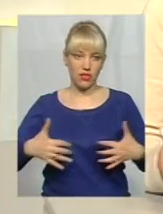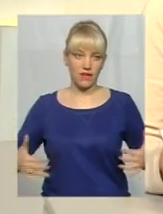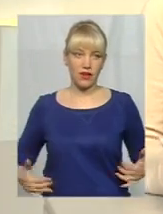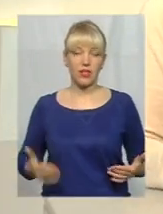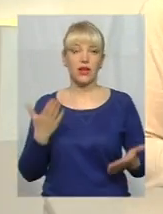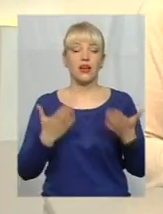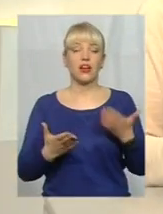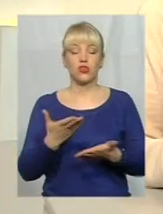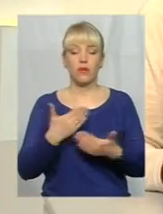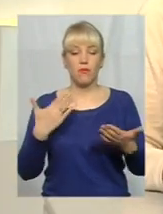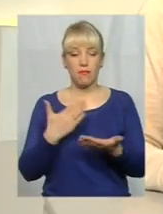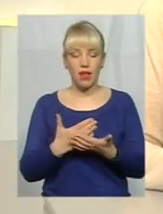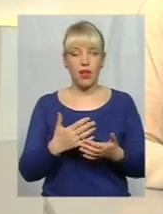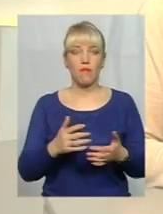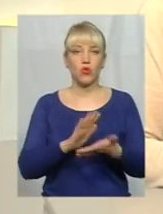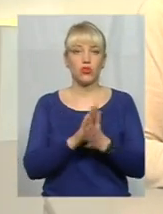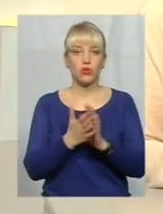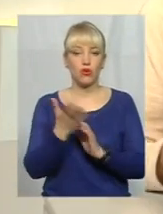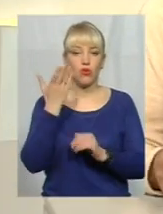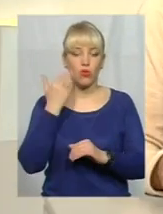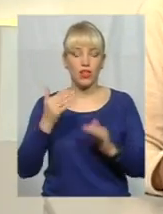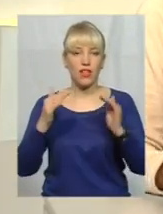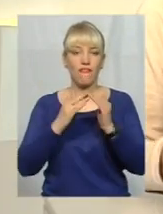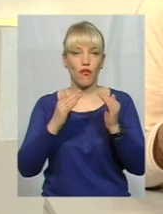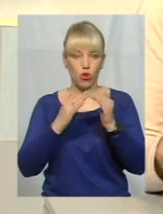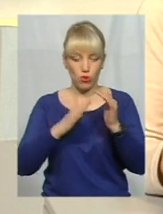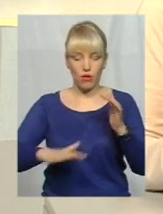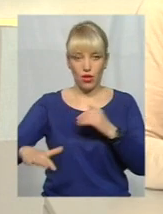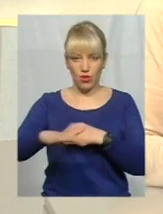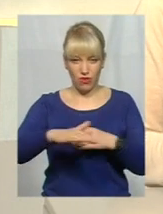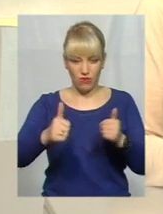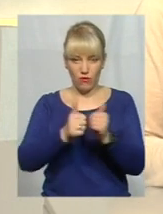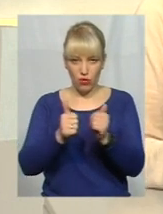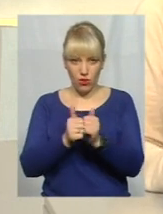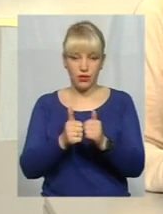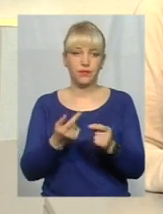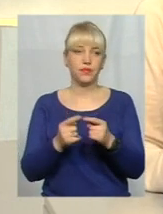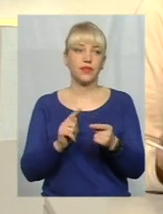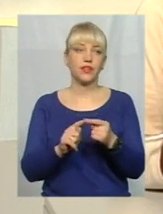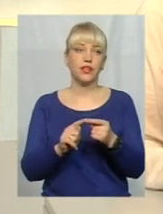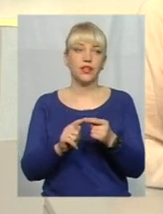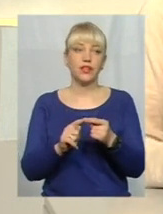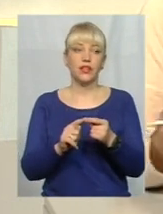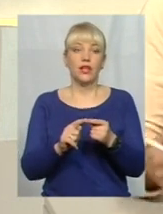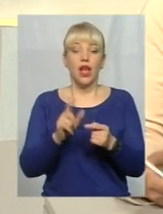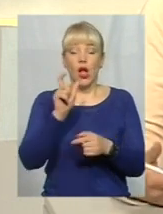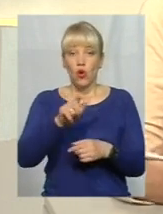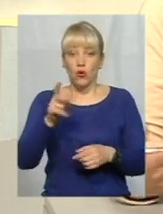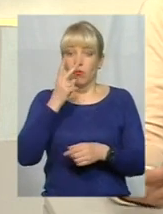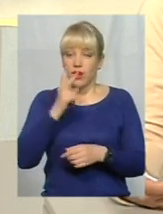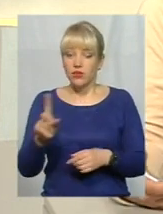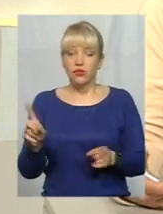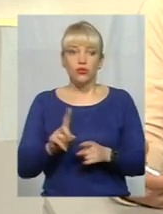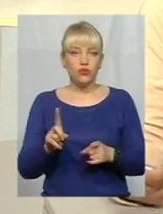ми маємо ситуацію, коли у дворі будинку живе-зграє собак, так, чи повних там, або навіть ні, але люди бачать, що